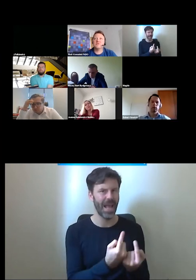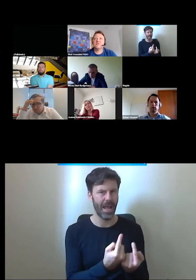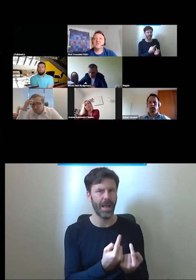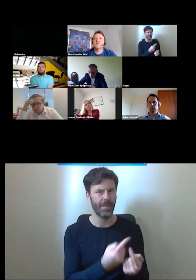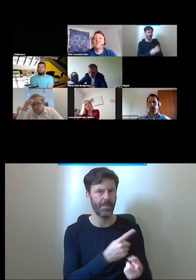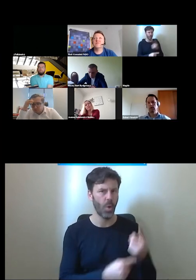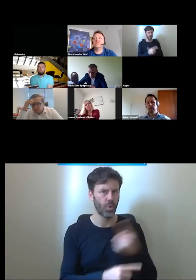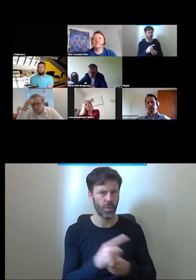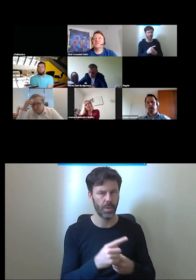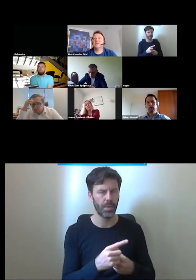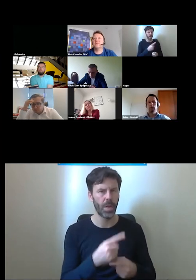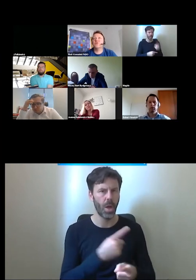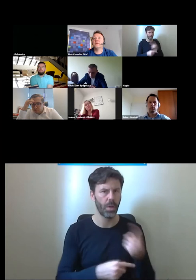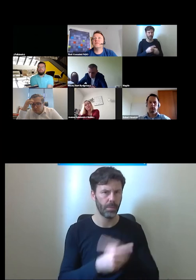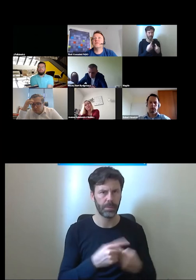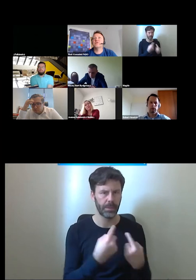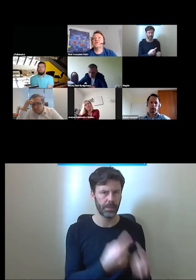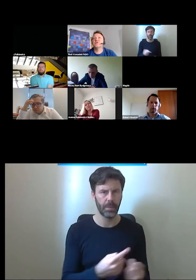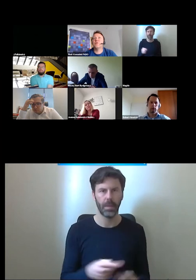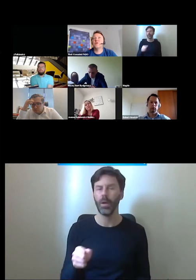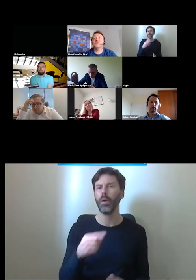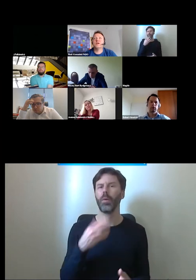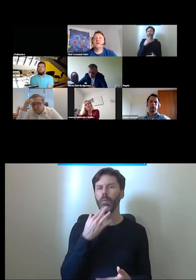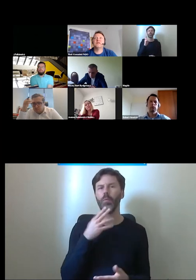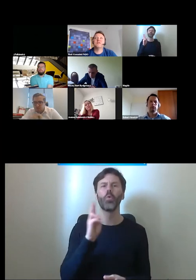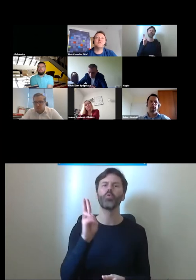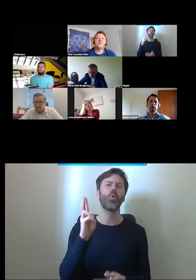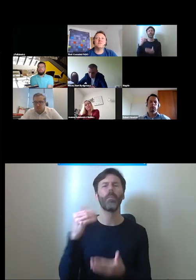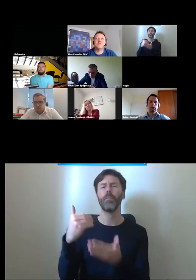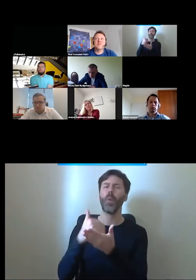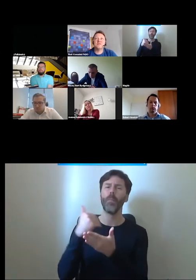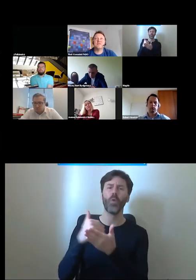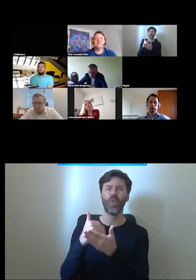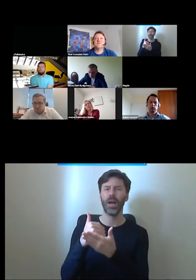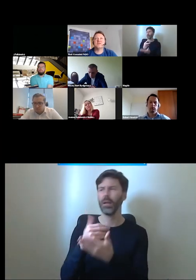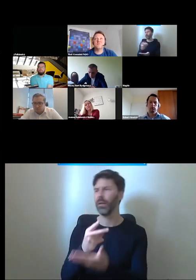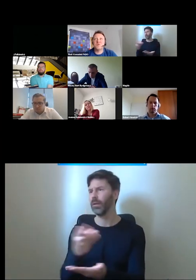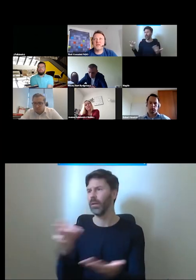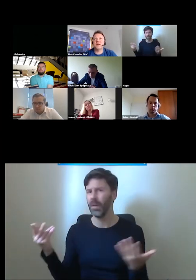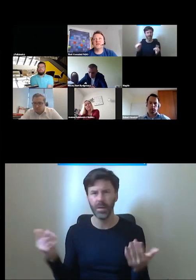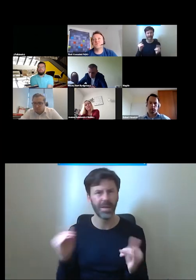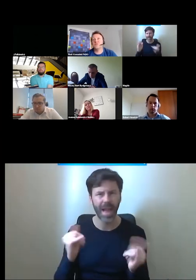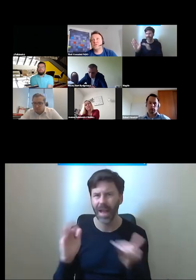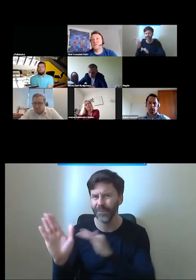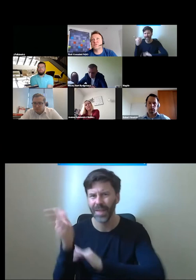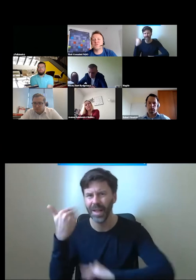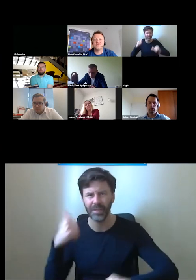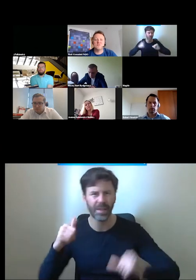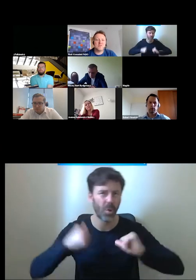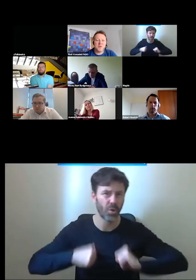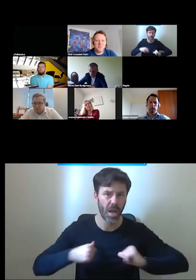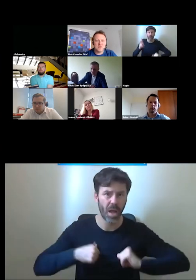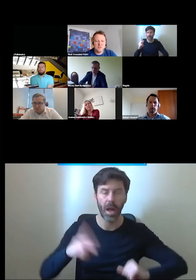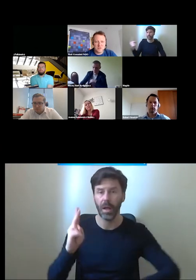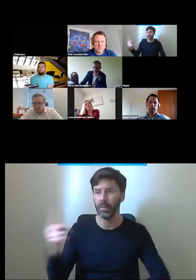dotyczący bardzo często słuchać argument ktoś pomoże ale tego kogoś no nieraz trzeba wezwać poczekać przychodzi ktoś kto